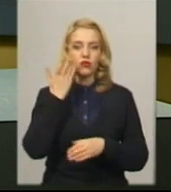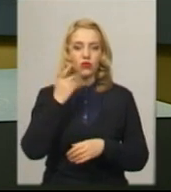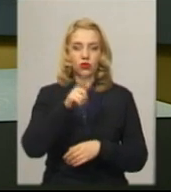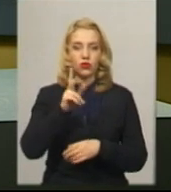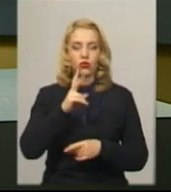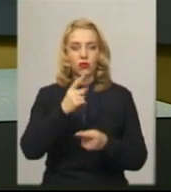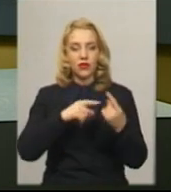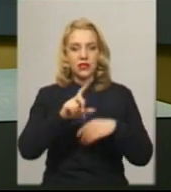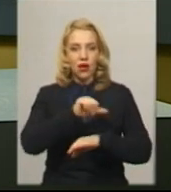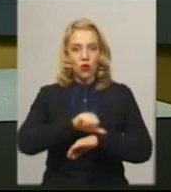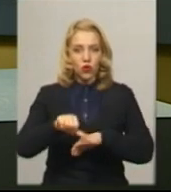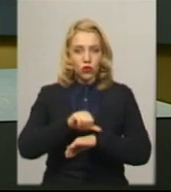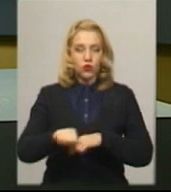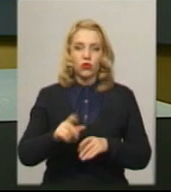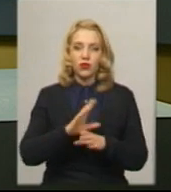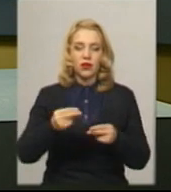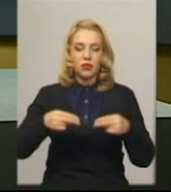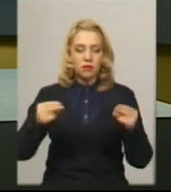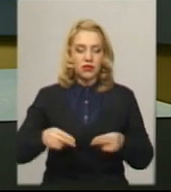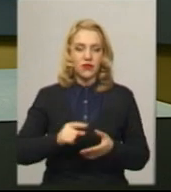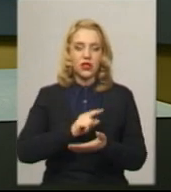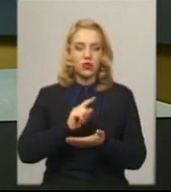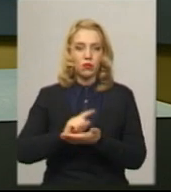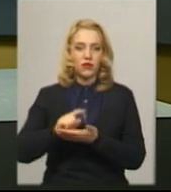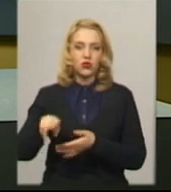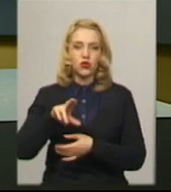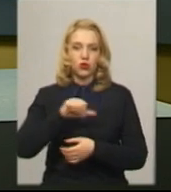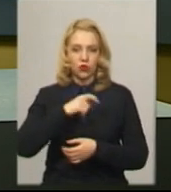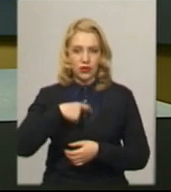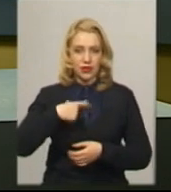особи, які повертались за кордону, не підписували жодних зобов'язань щодо самоізоляції.